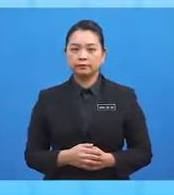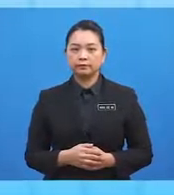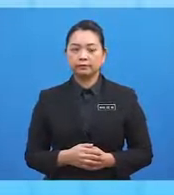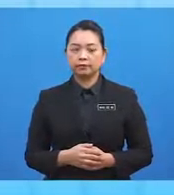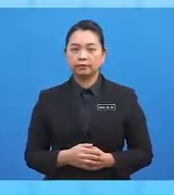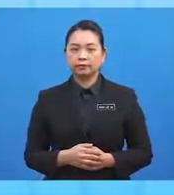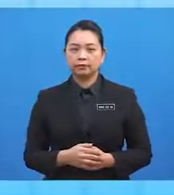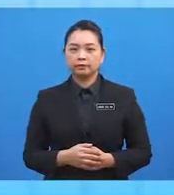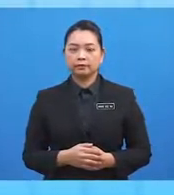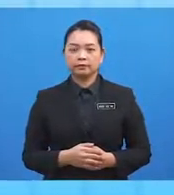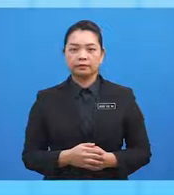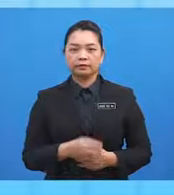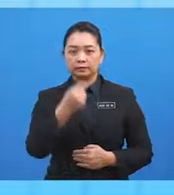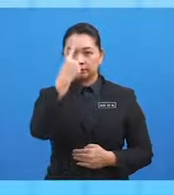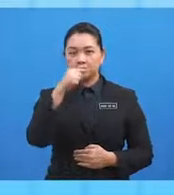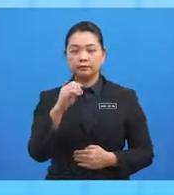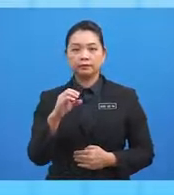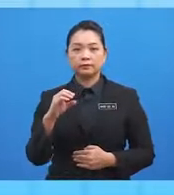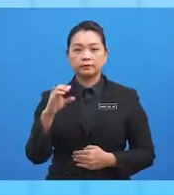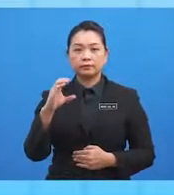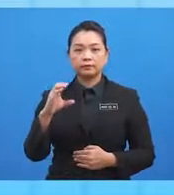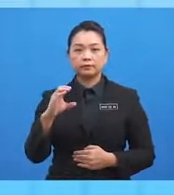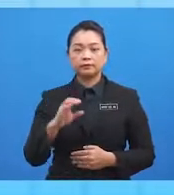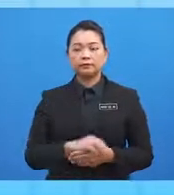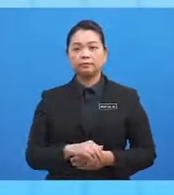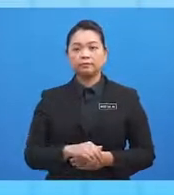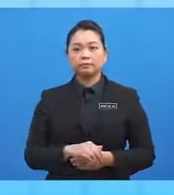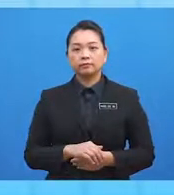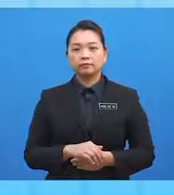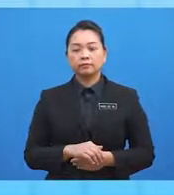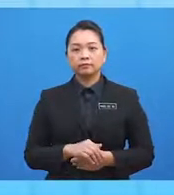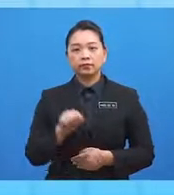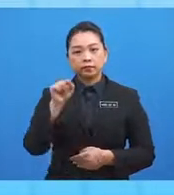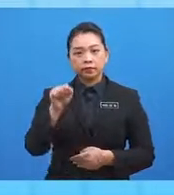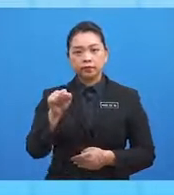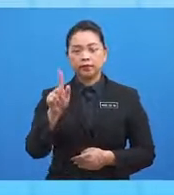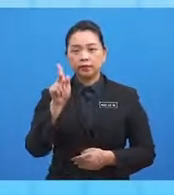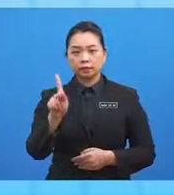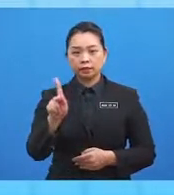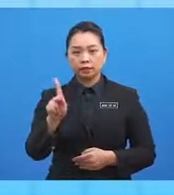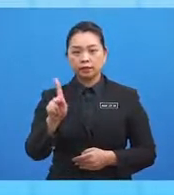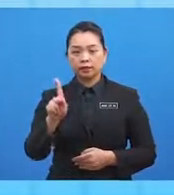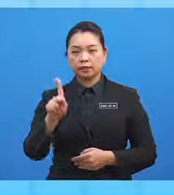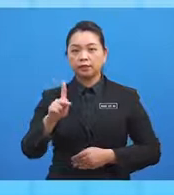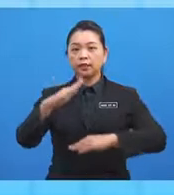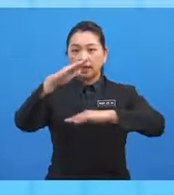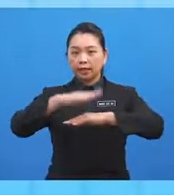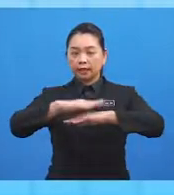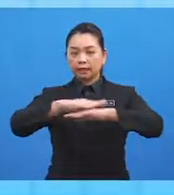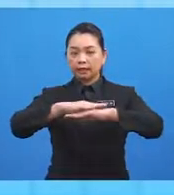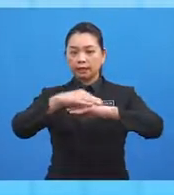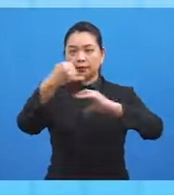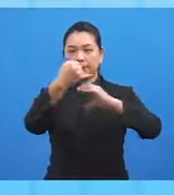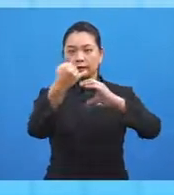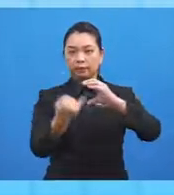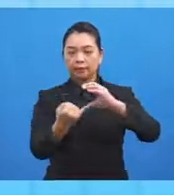untuk C, oleh kerana titik K berada di atas meridian yang